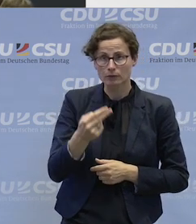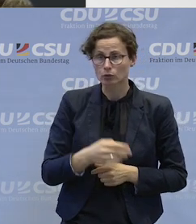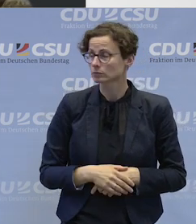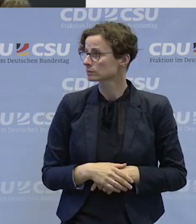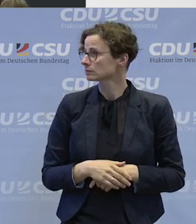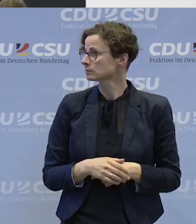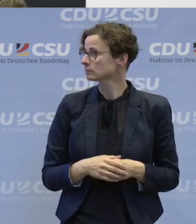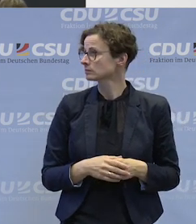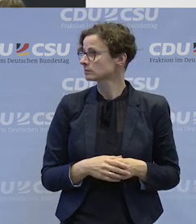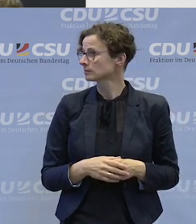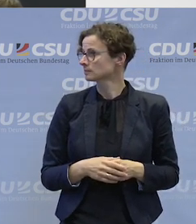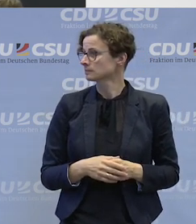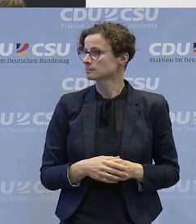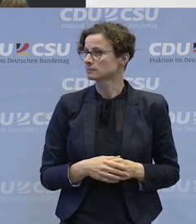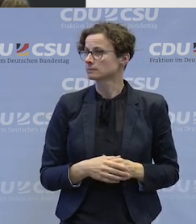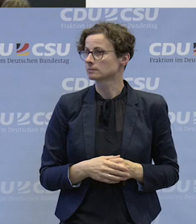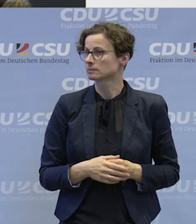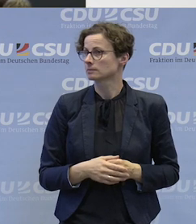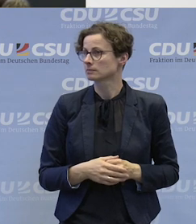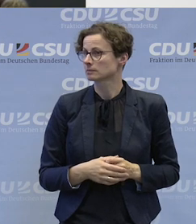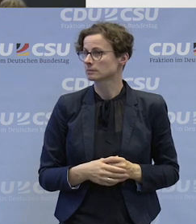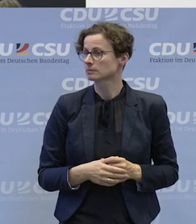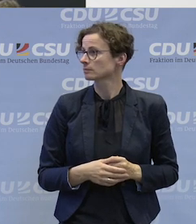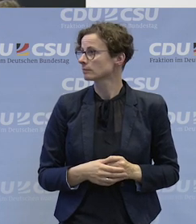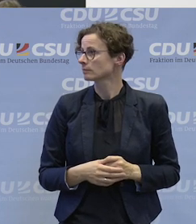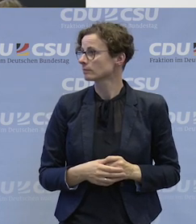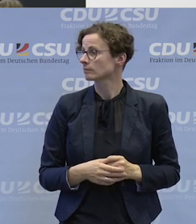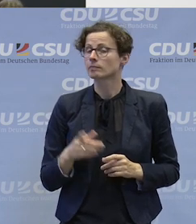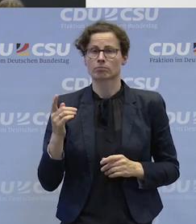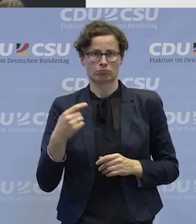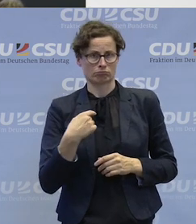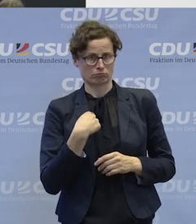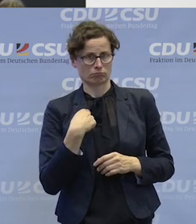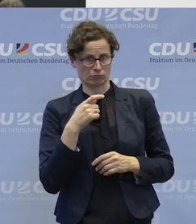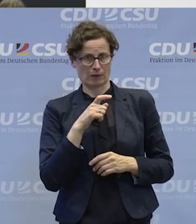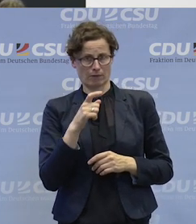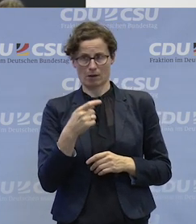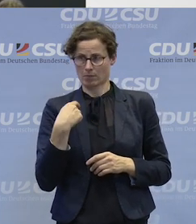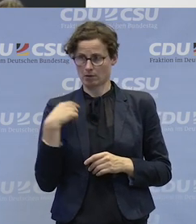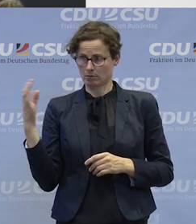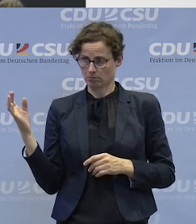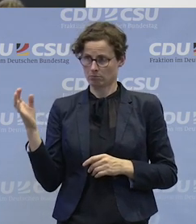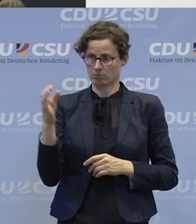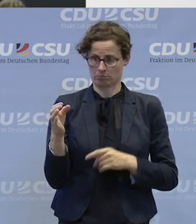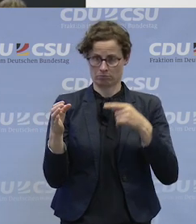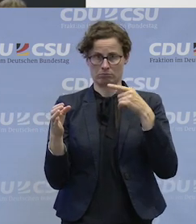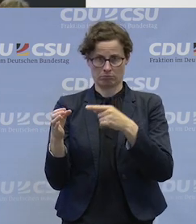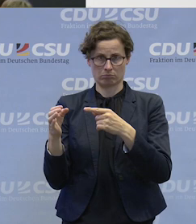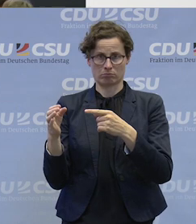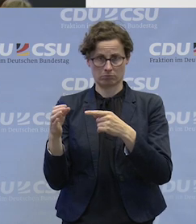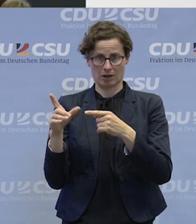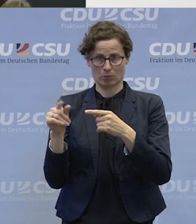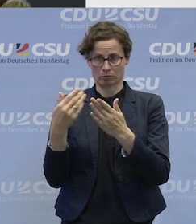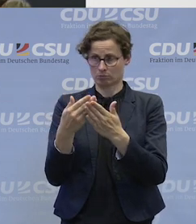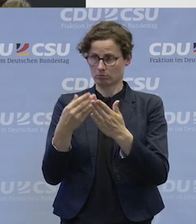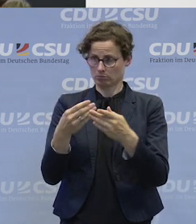Bitte? Doch. Naja, ich habe ja nicht, in meiner Firma habe ich jemanden eingestellt, halt über das Budget für Arbeit. Das ist der Grund, warum